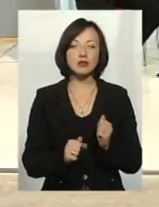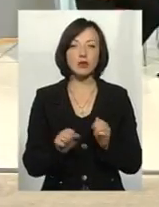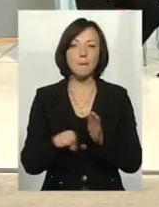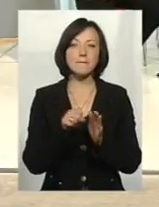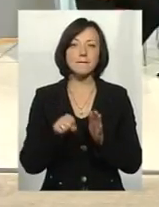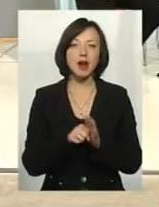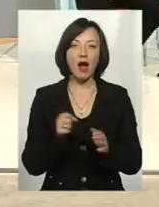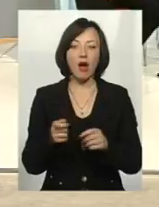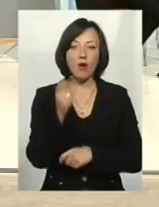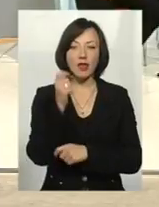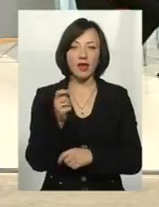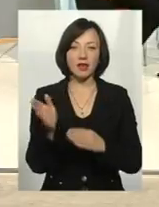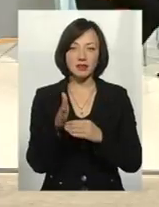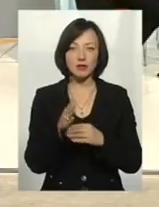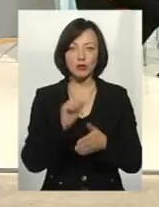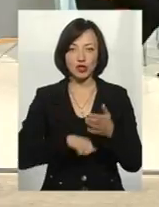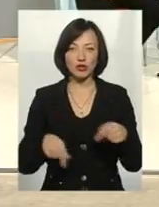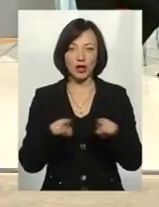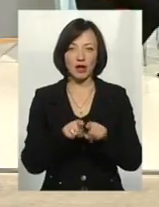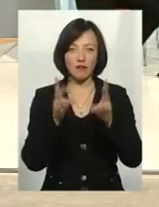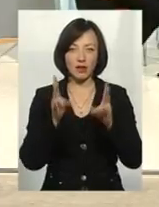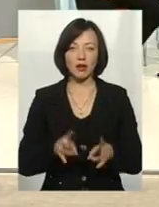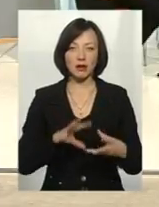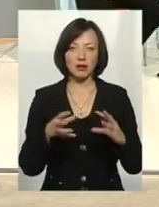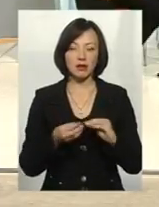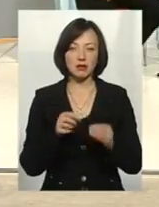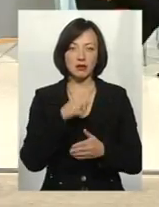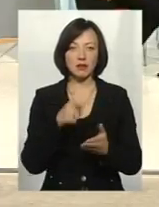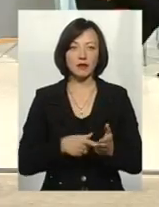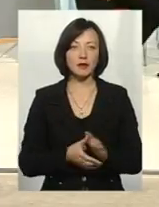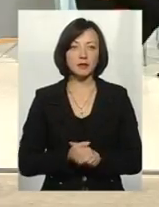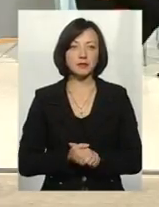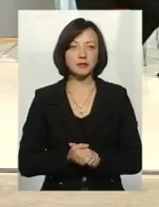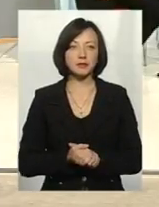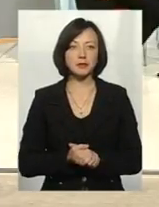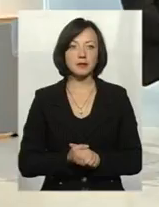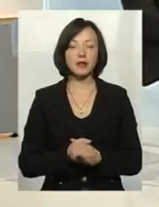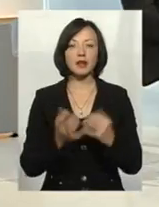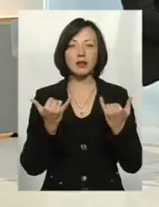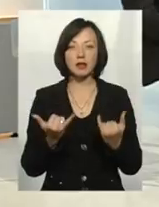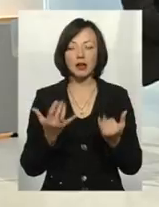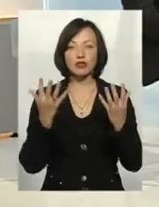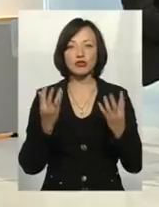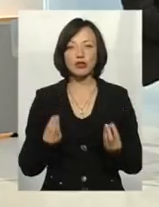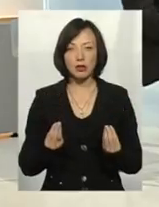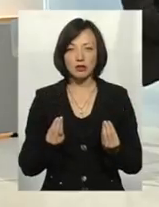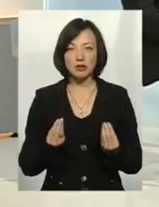причиною отаких фатальних наслідків? На даний час